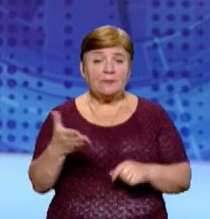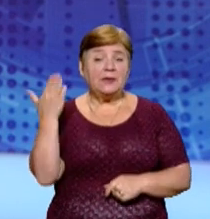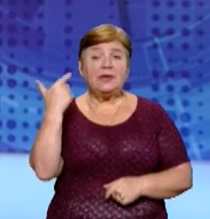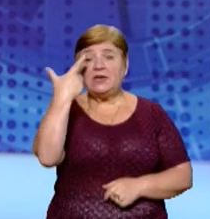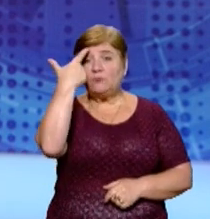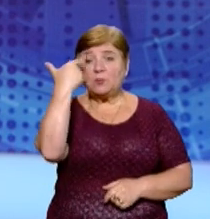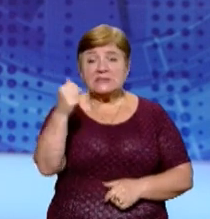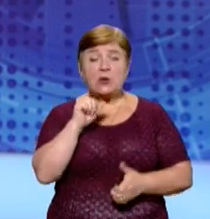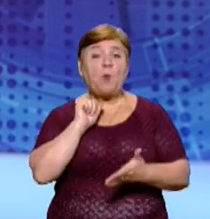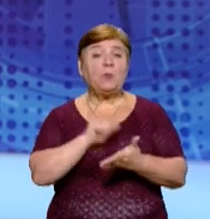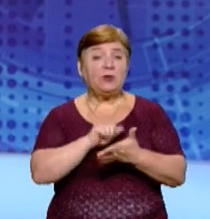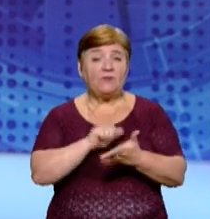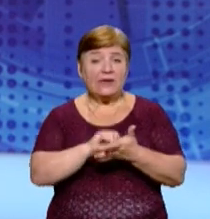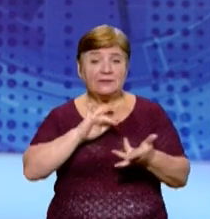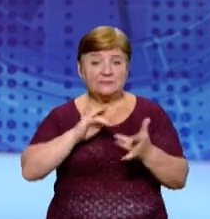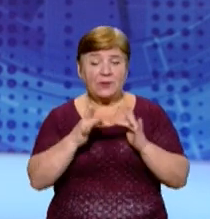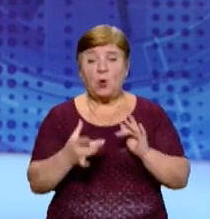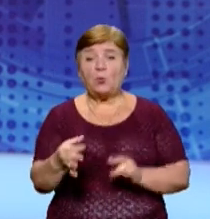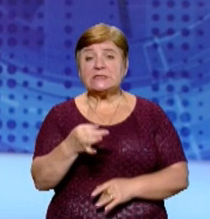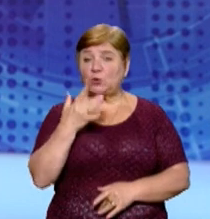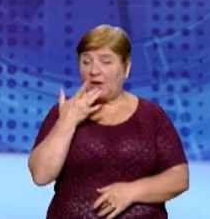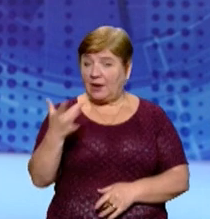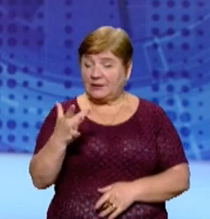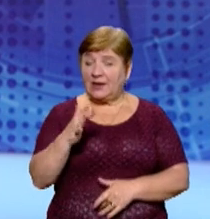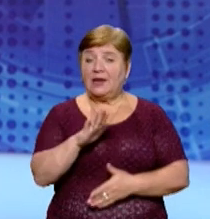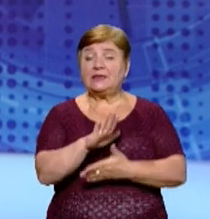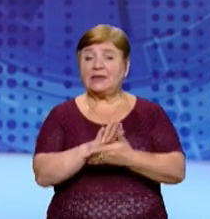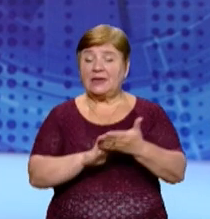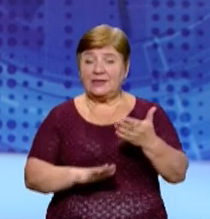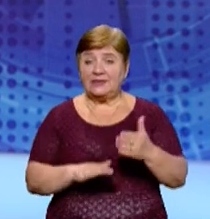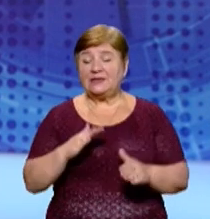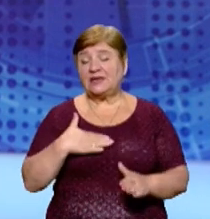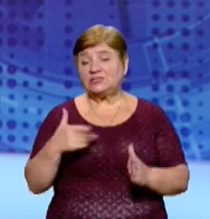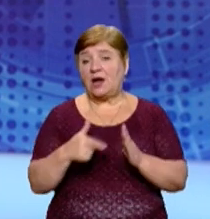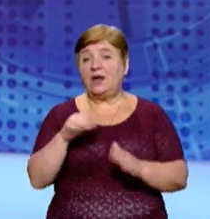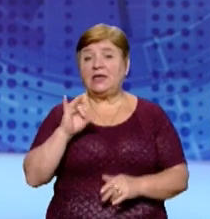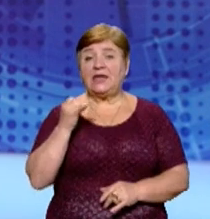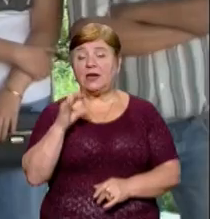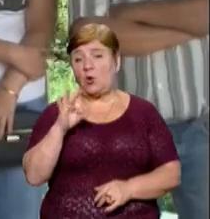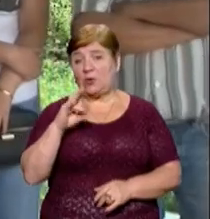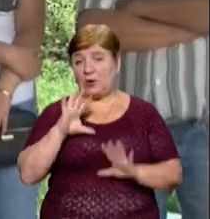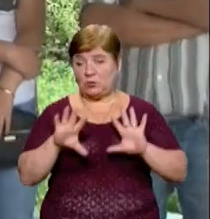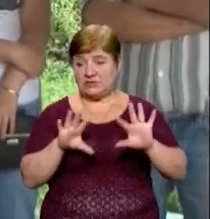інформацію про це опублікували на сайті обласної ради. Деталі розкаже наша кореспондентка Ірина Олах.